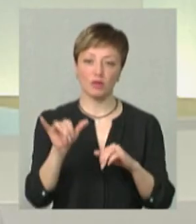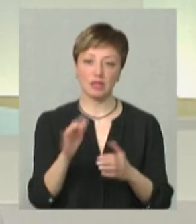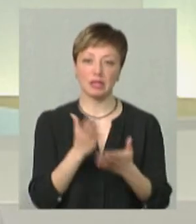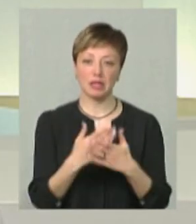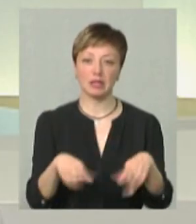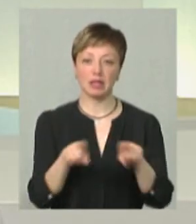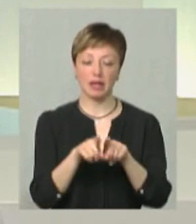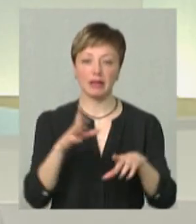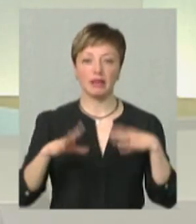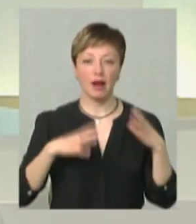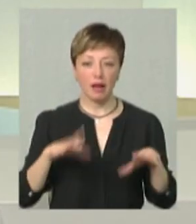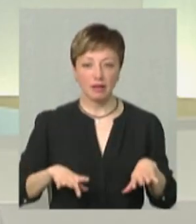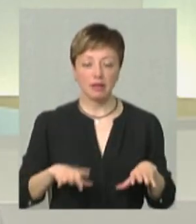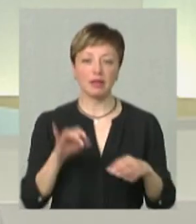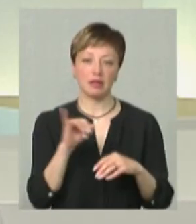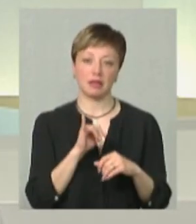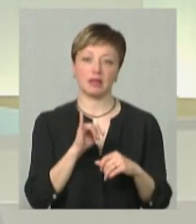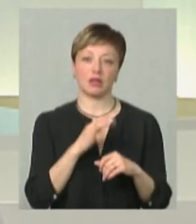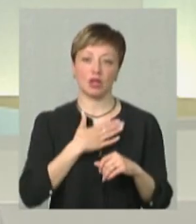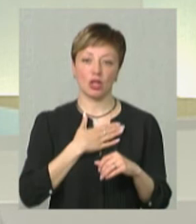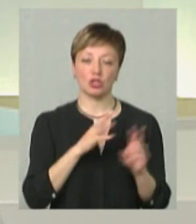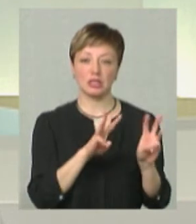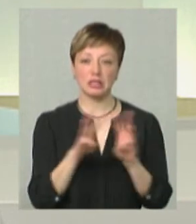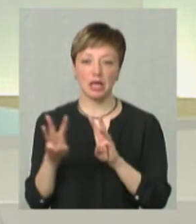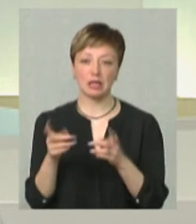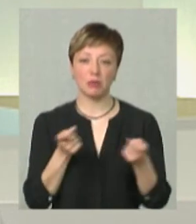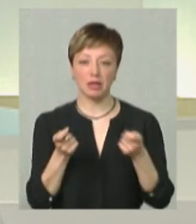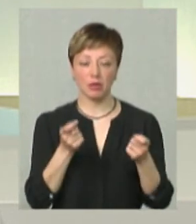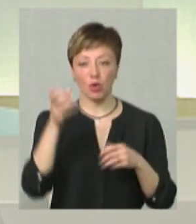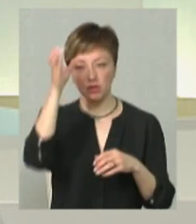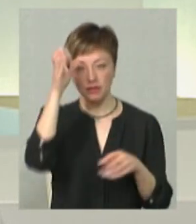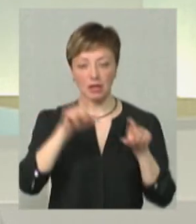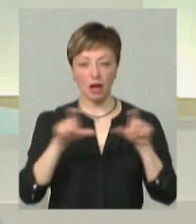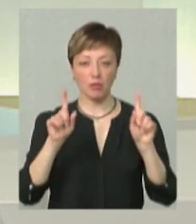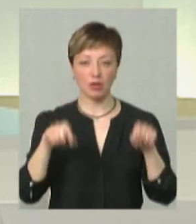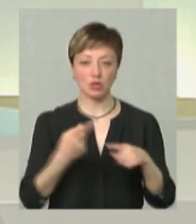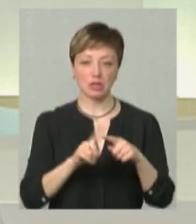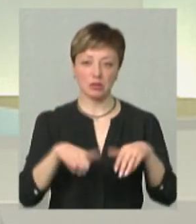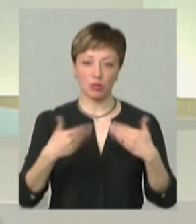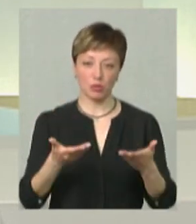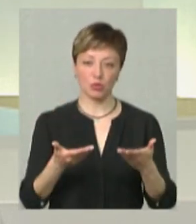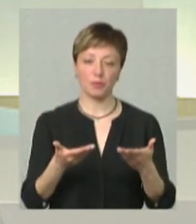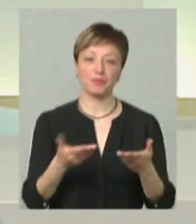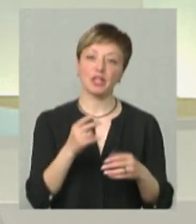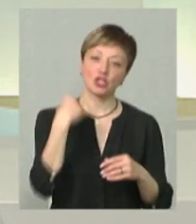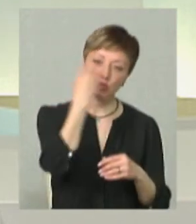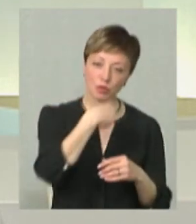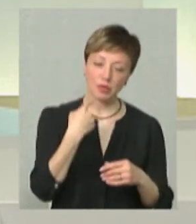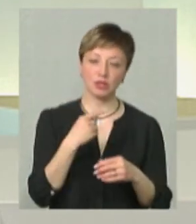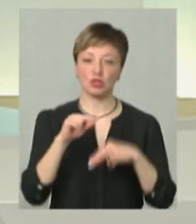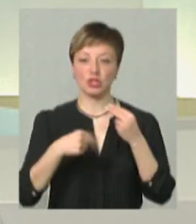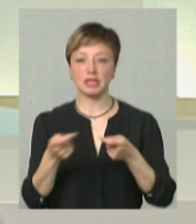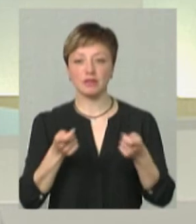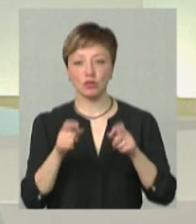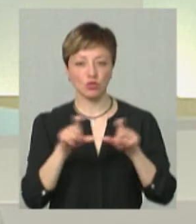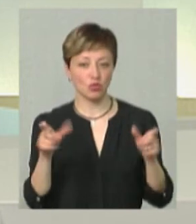є такі тренінги. і також на наш сайт департамент, туди і освітній хабі, там також це запропоновано. Тобто, чи особисто, чи через